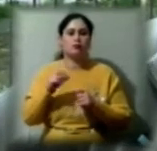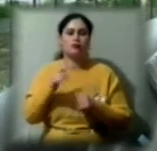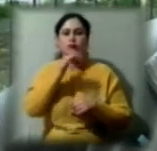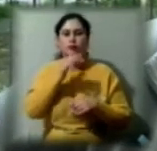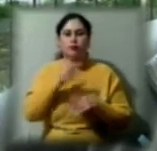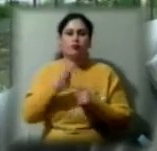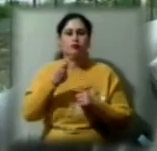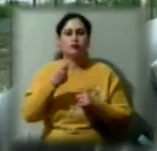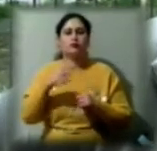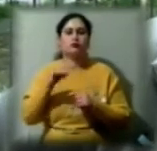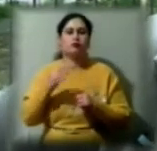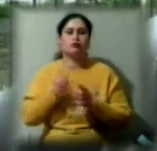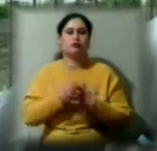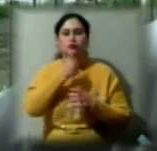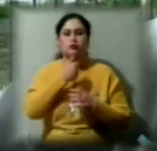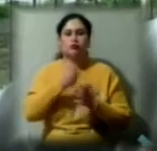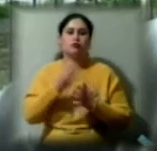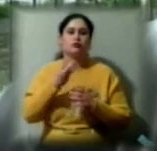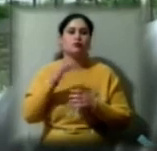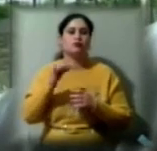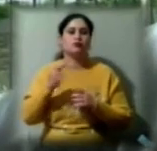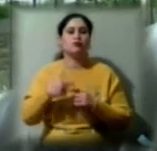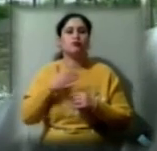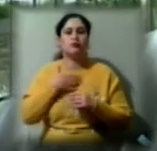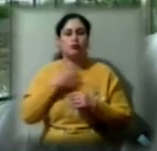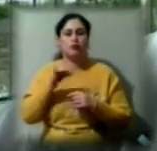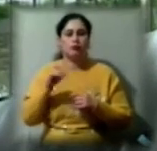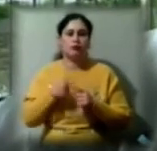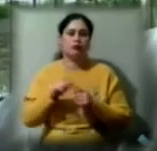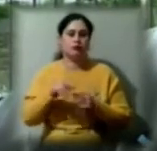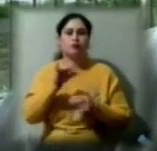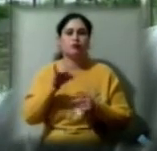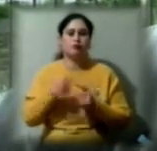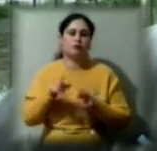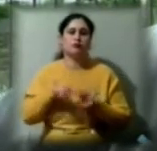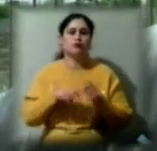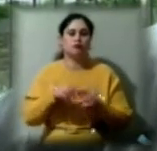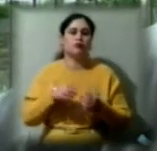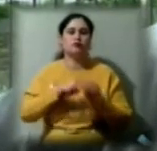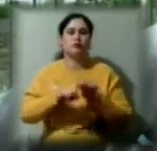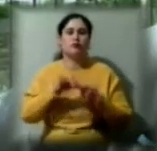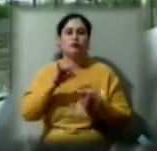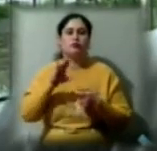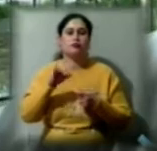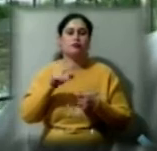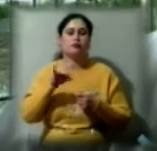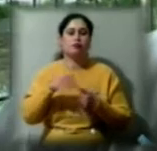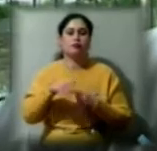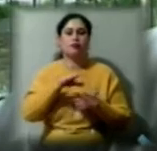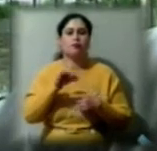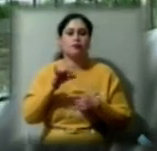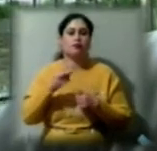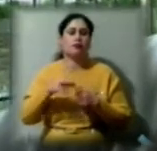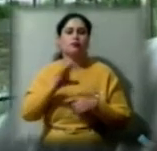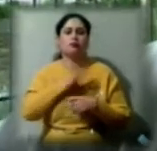нашої ери, 3-те століття нашої ери. І фортифікаційні споруди якраз пов'язані з римським періодом існування поселення на цьому місці. А на